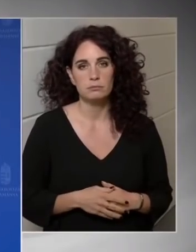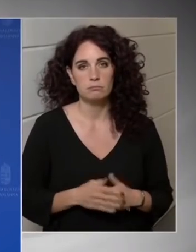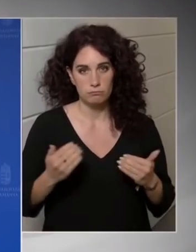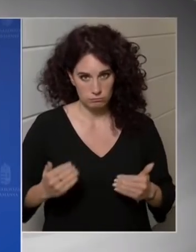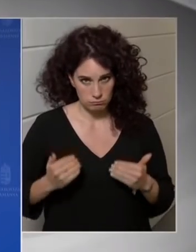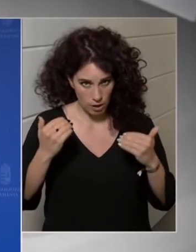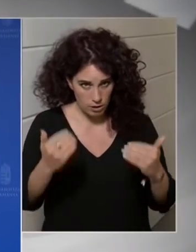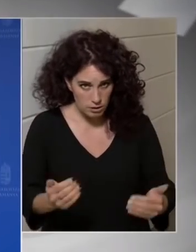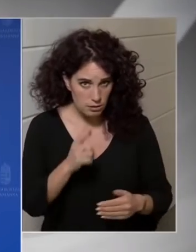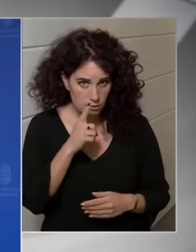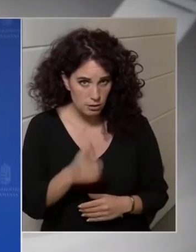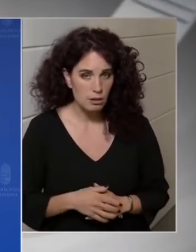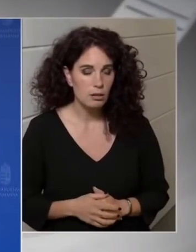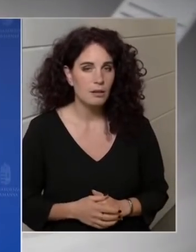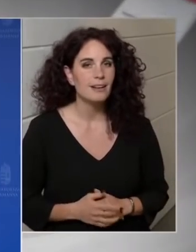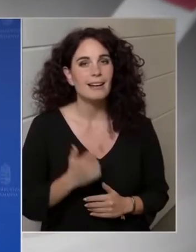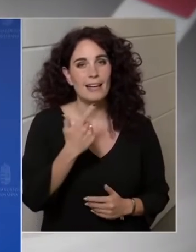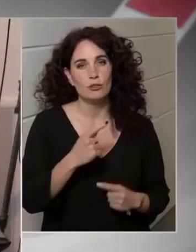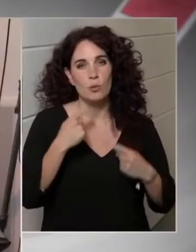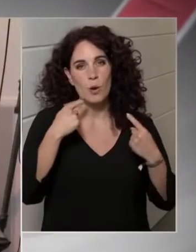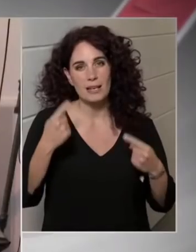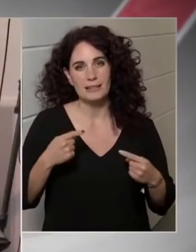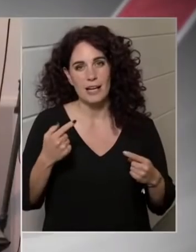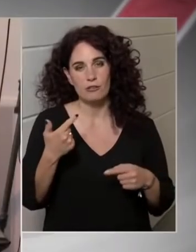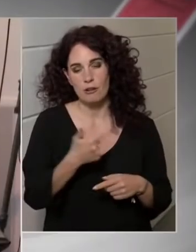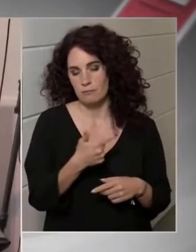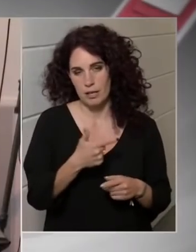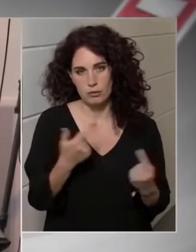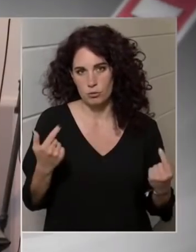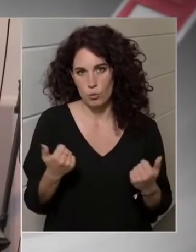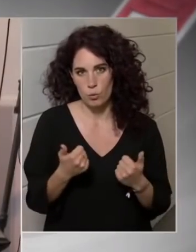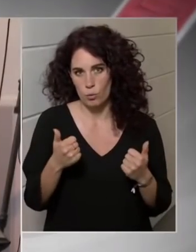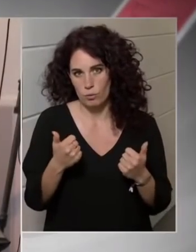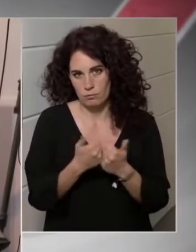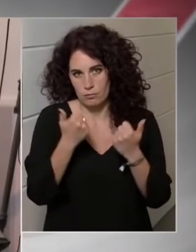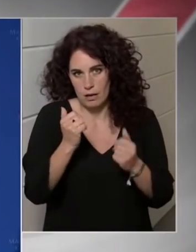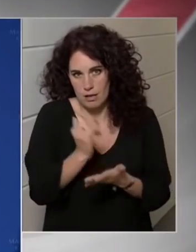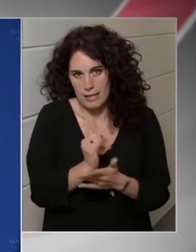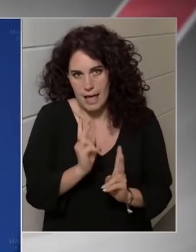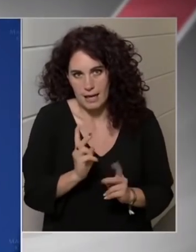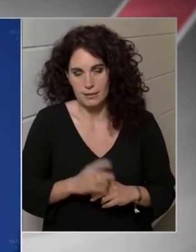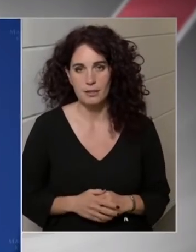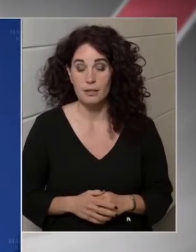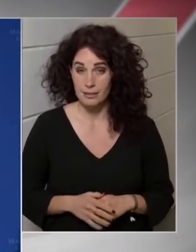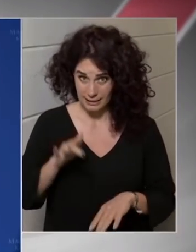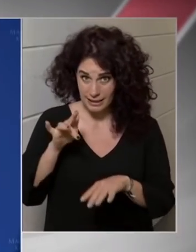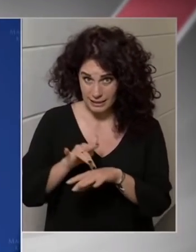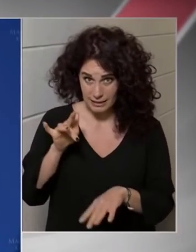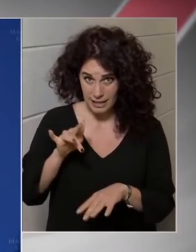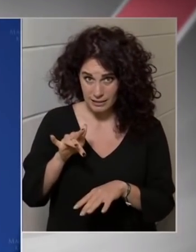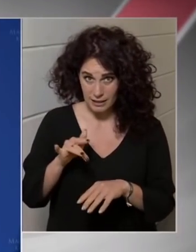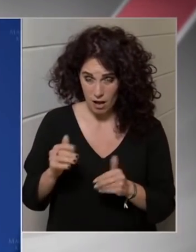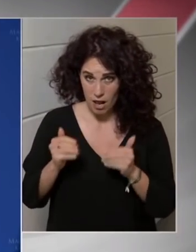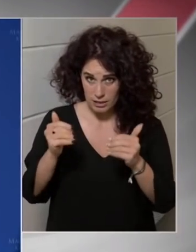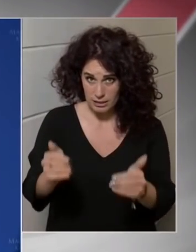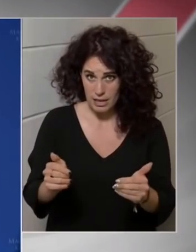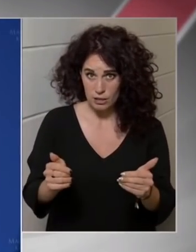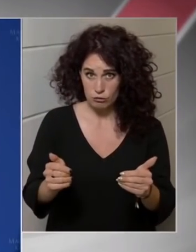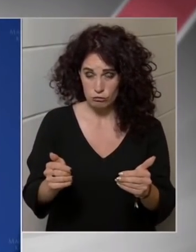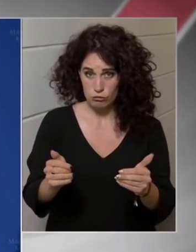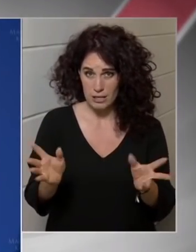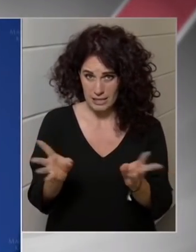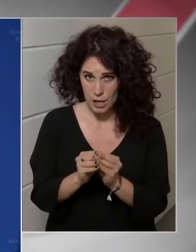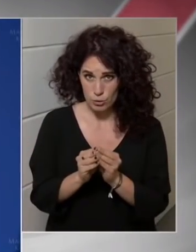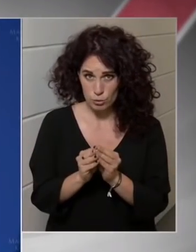Halaszthatják-e ezt is? távítás egymás mellett is igazált. Tehát, hogy érintheti ez a stopp vagy a halasztás ezzel